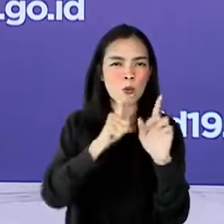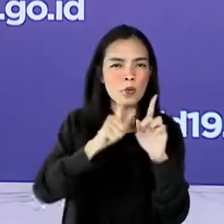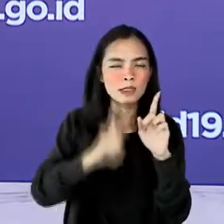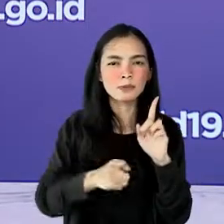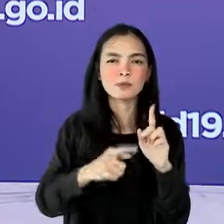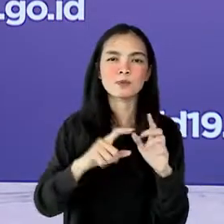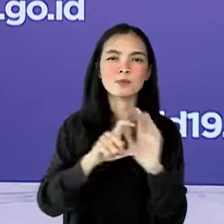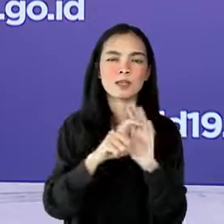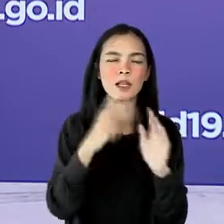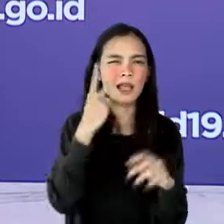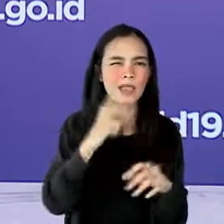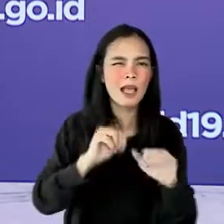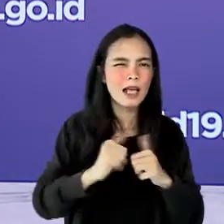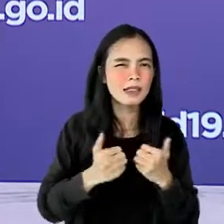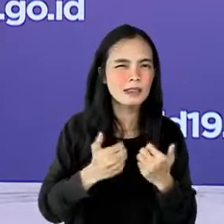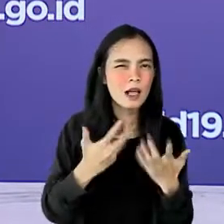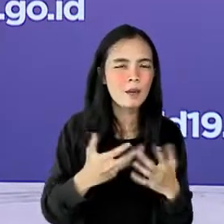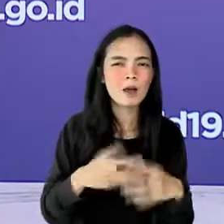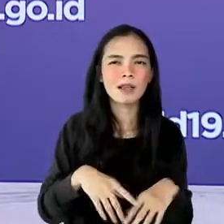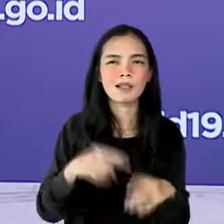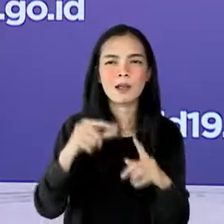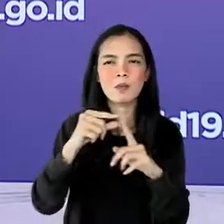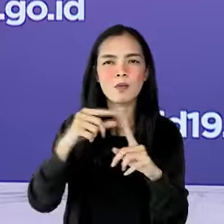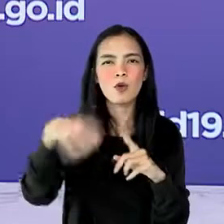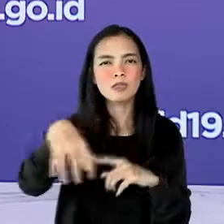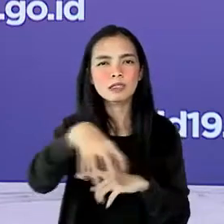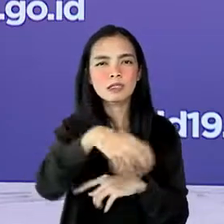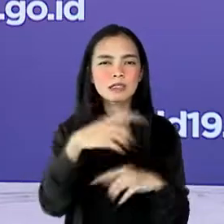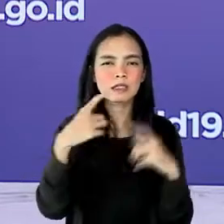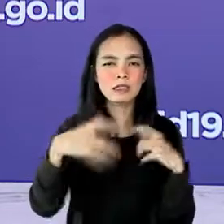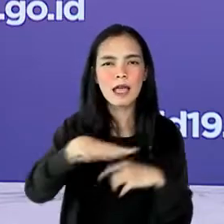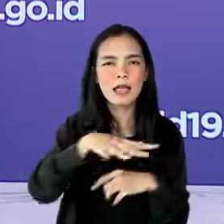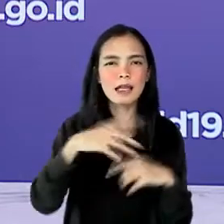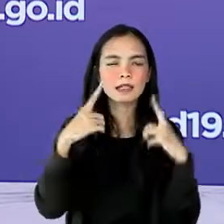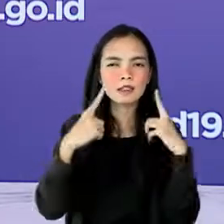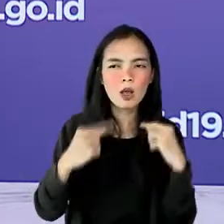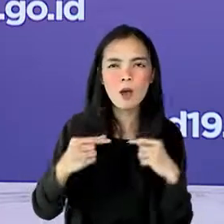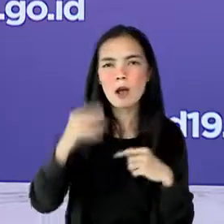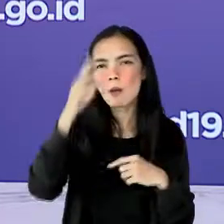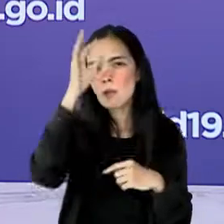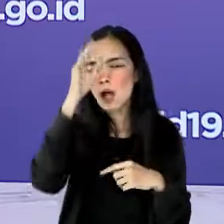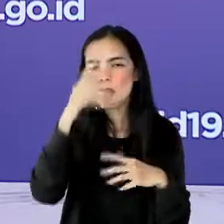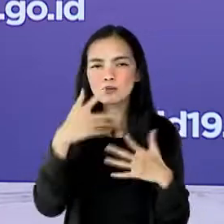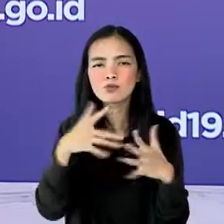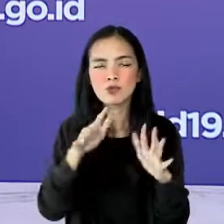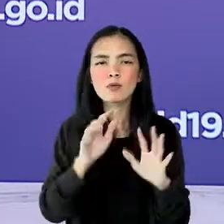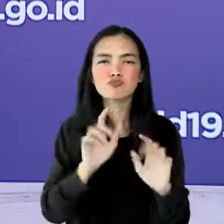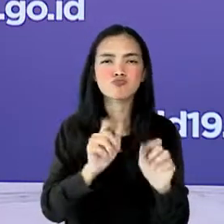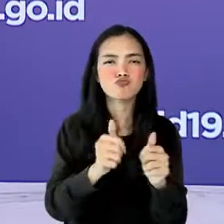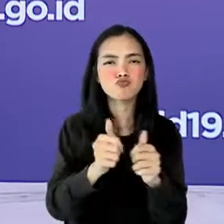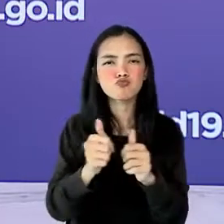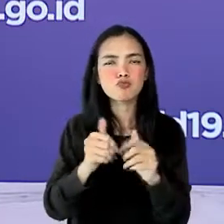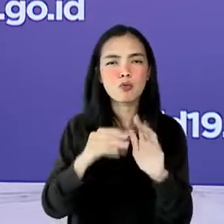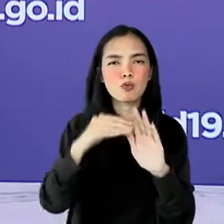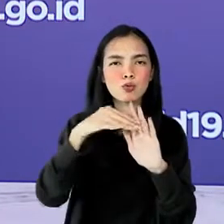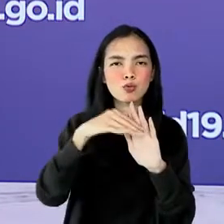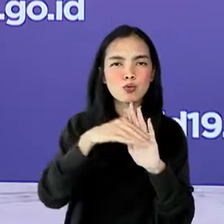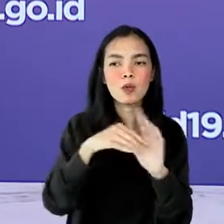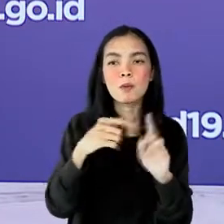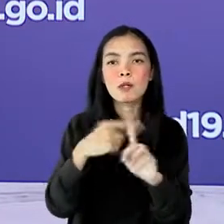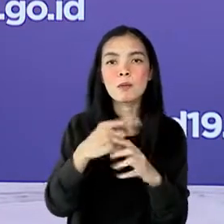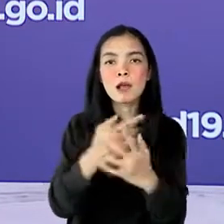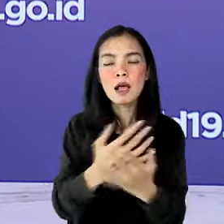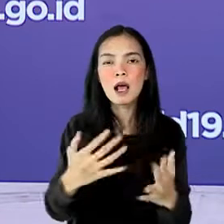mulai menurunnya bor di provinsi di Pulau Jawa Bali serta mobilitas penduduk yang menunjukkan penurunan.